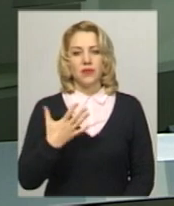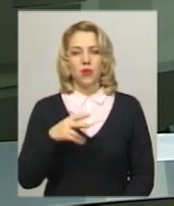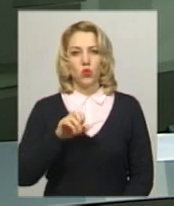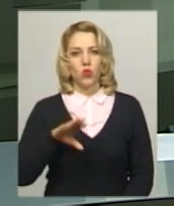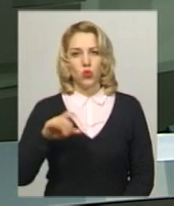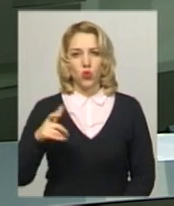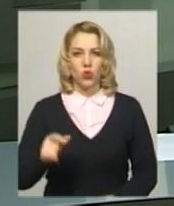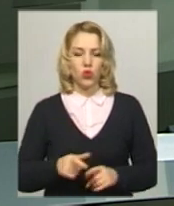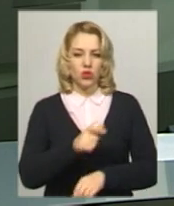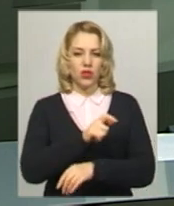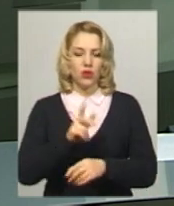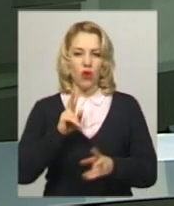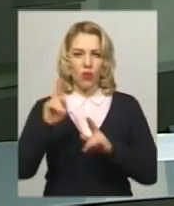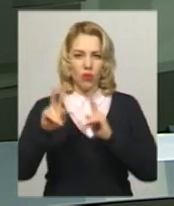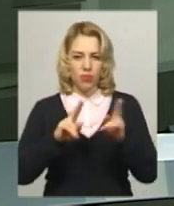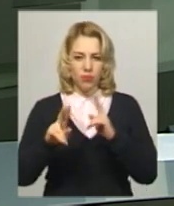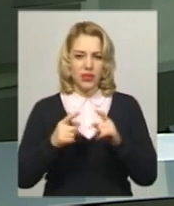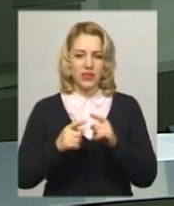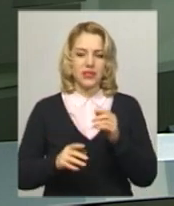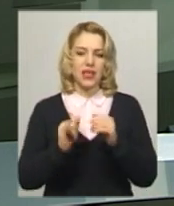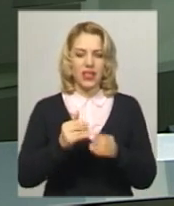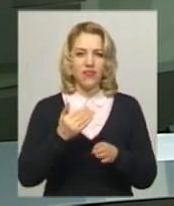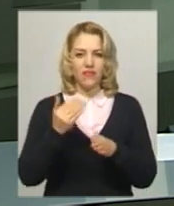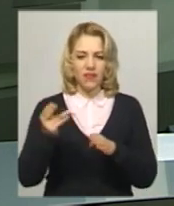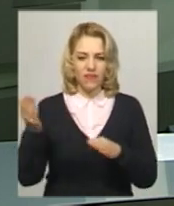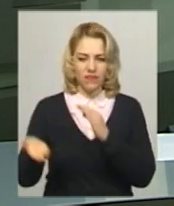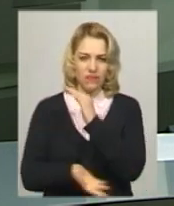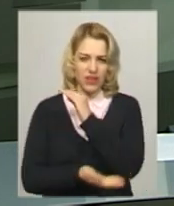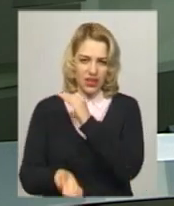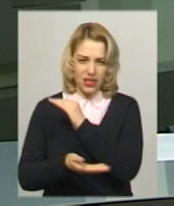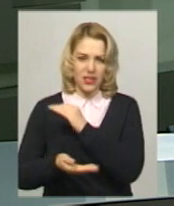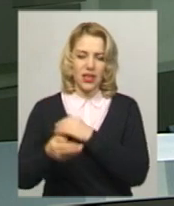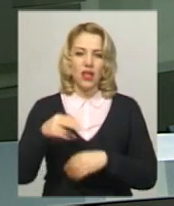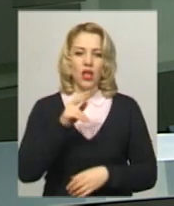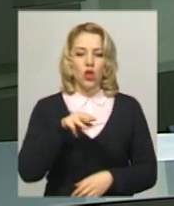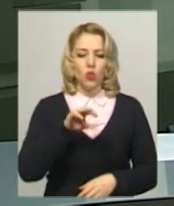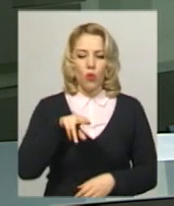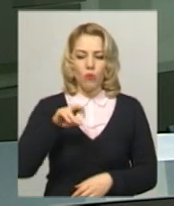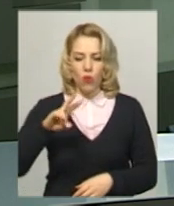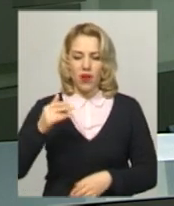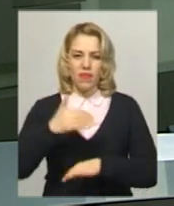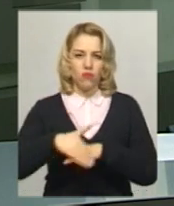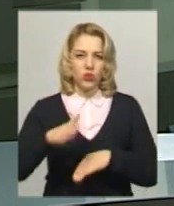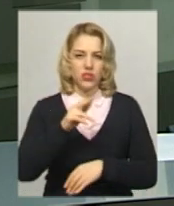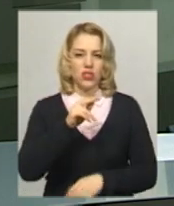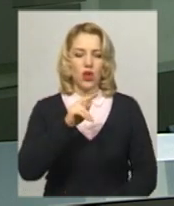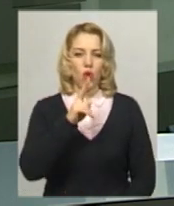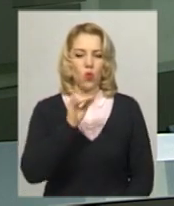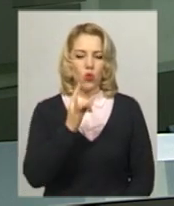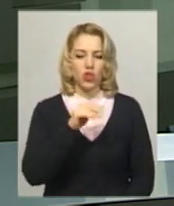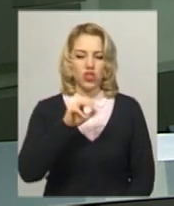лютого, чергова обрізка та часткове видалення «Тополь» в Хмельницькому розпочнеться на вулиці Курчатова. Триватиме воно до 20